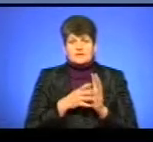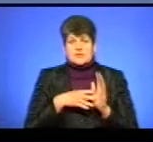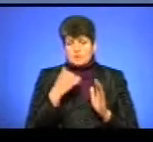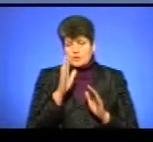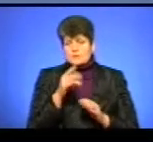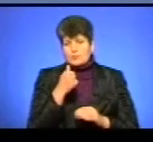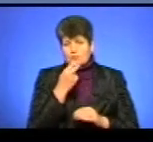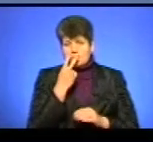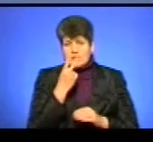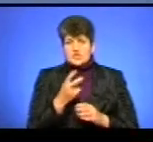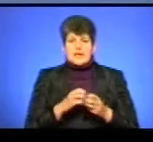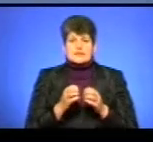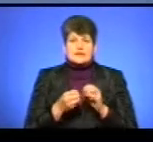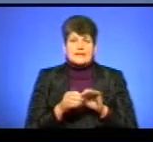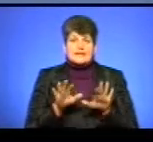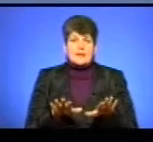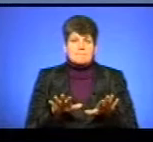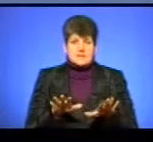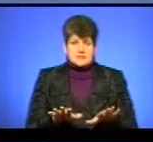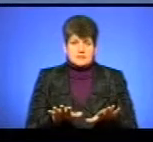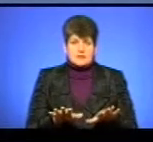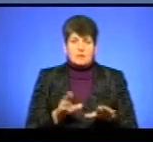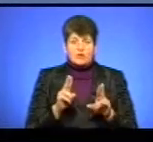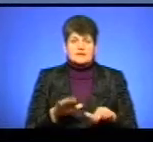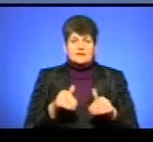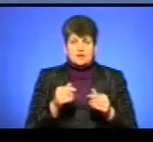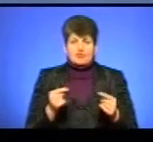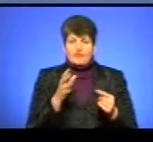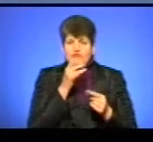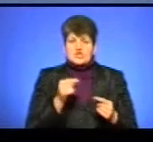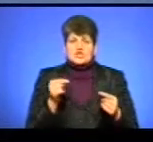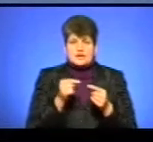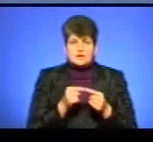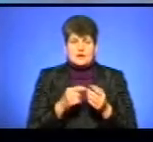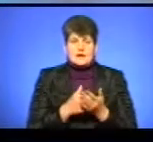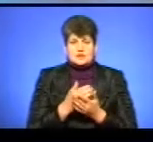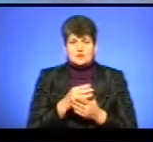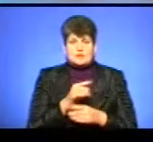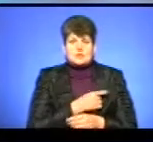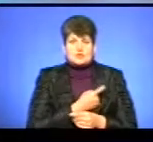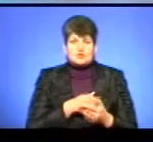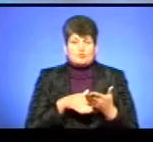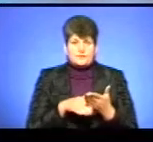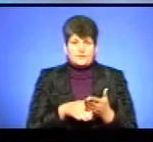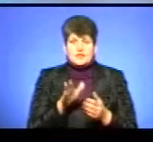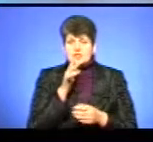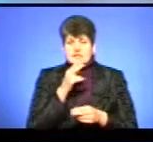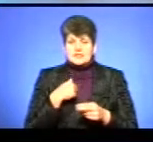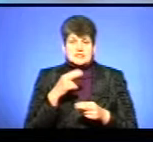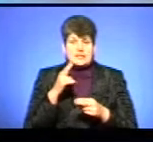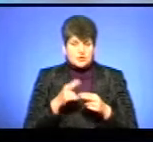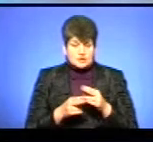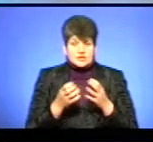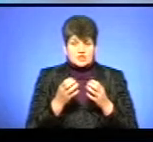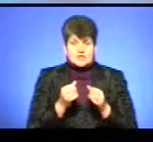будемо бачити результати на місцях понад дню вчасної і якісної медичної допомоги. У нас ефірний час вже вичерпується, але